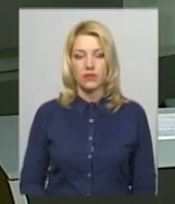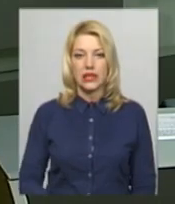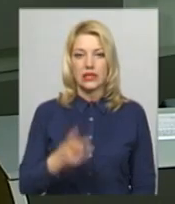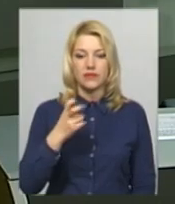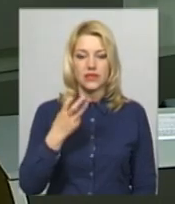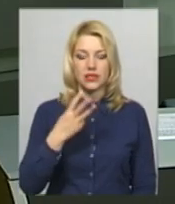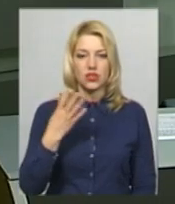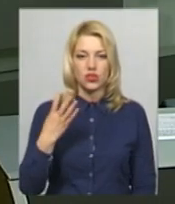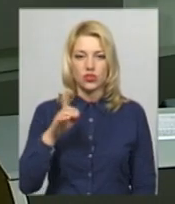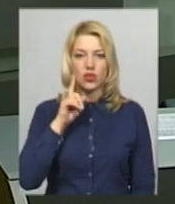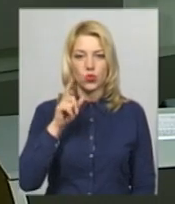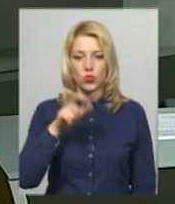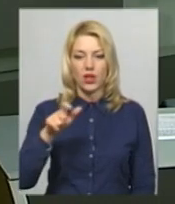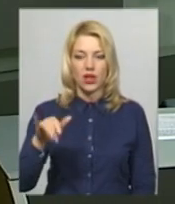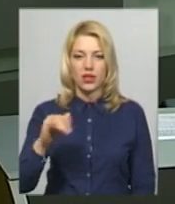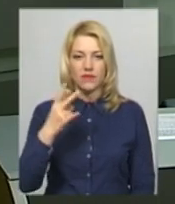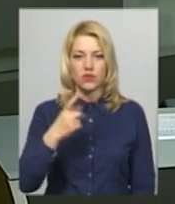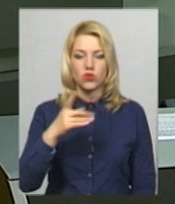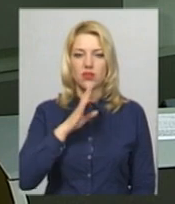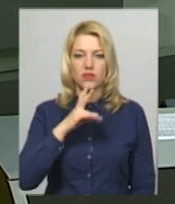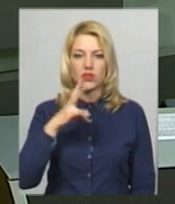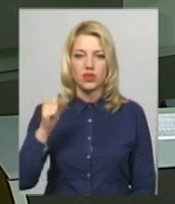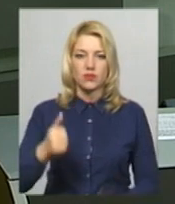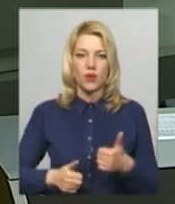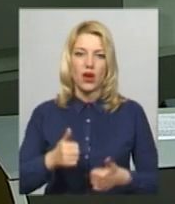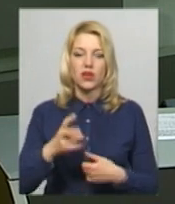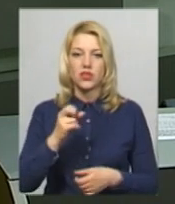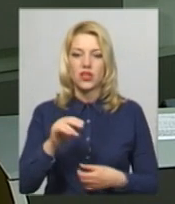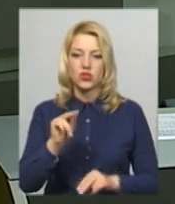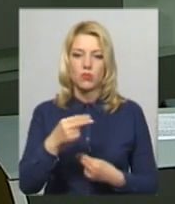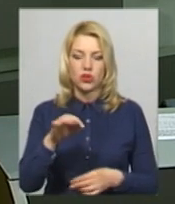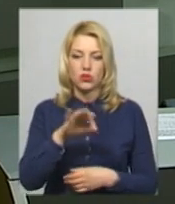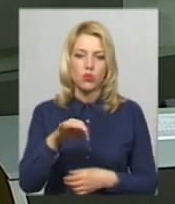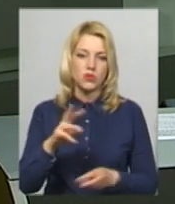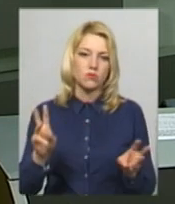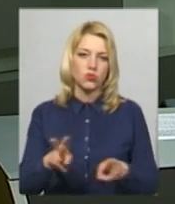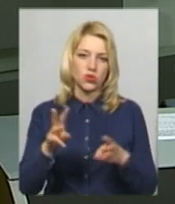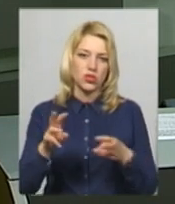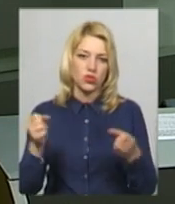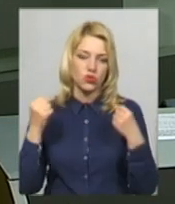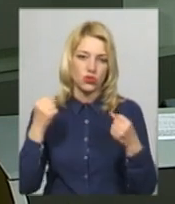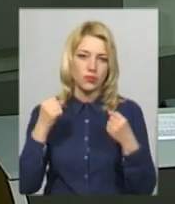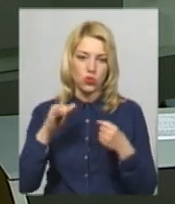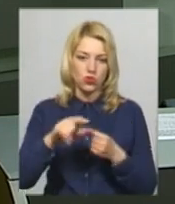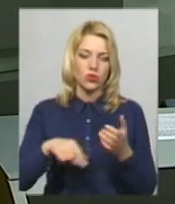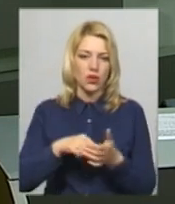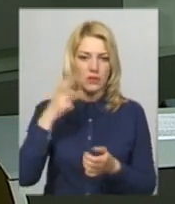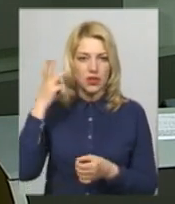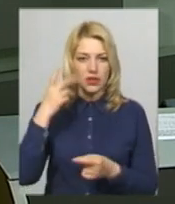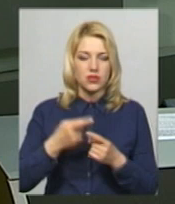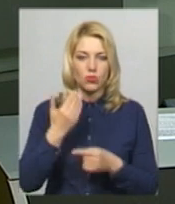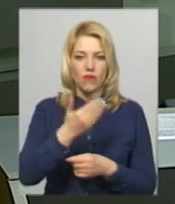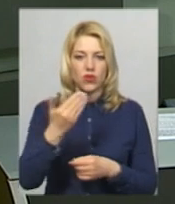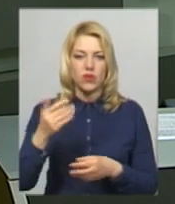234 юнаки та 21 дівчина змагаються на чемпіонаті області з пожежно-прикладного спорту в Хмельницькому. Вони